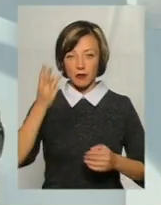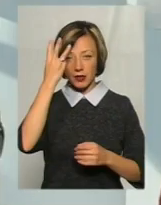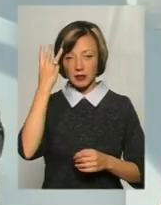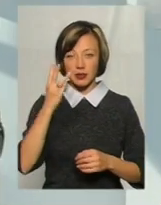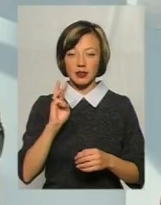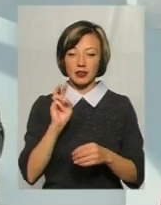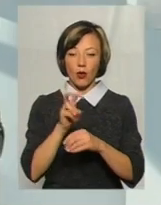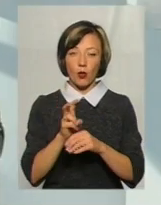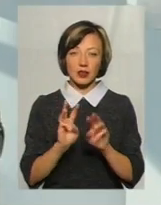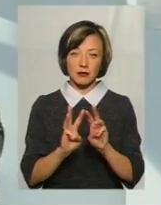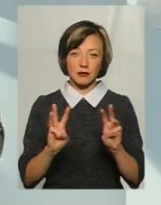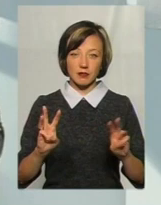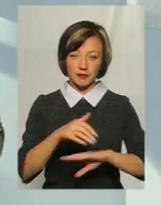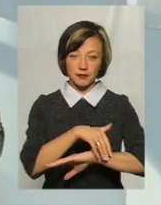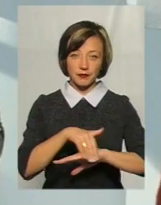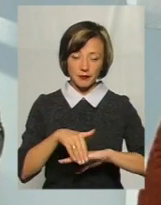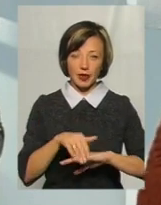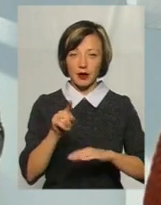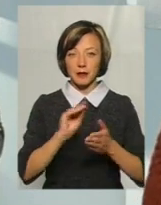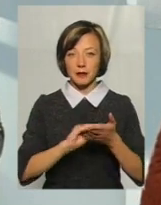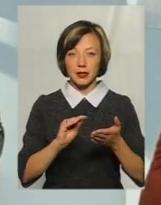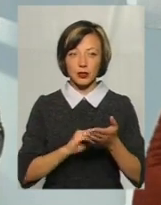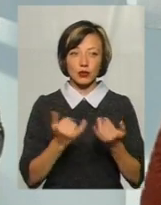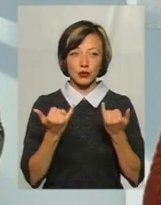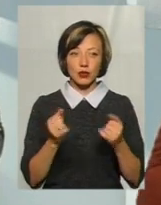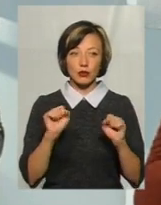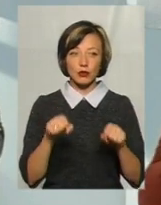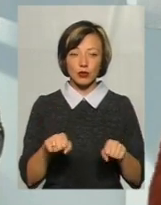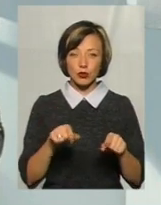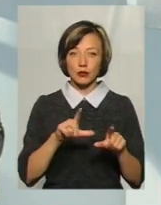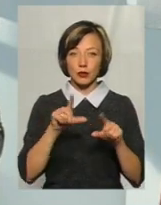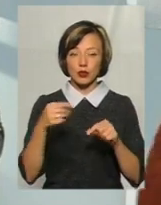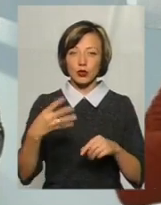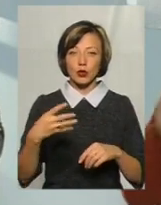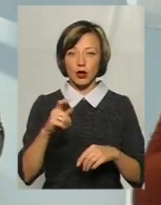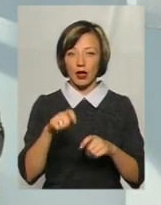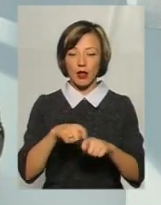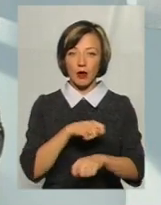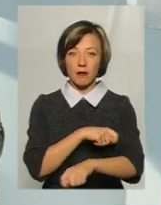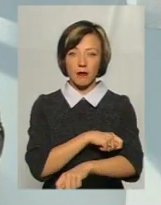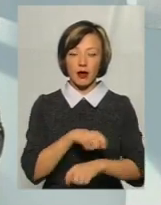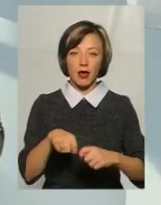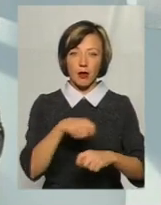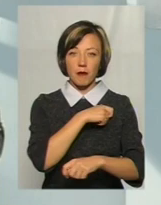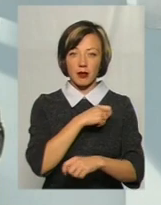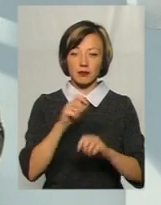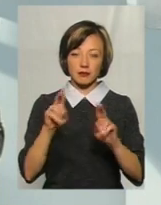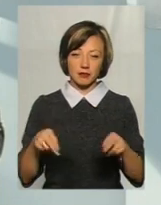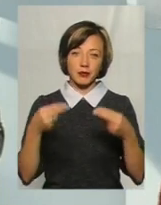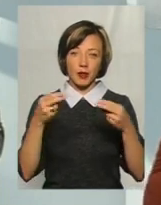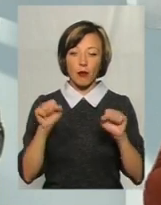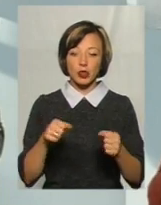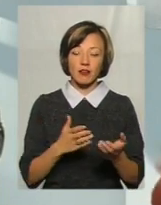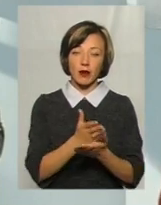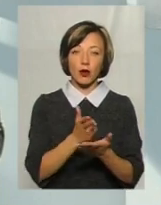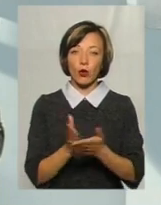заходить на портал і він пише, сьогодні я можу проїхати там 40 кілометрів. І йому портал вибиває можливі маршрути.